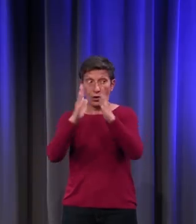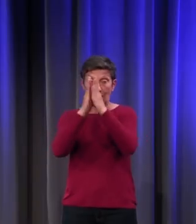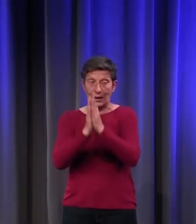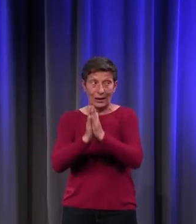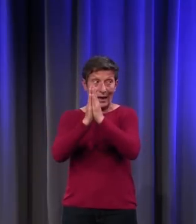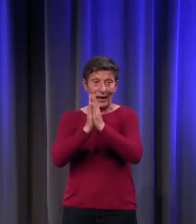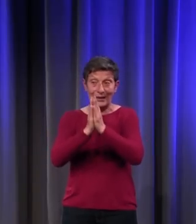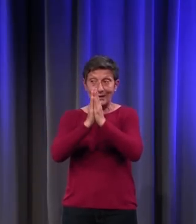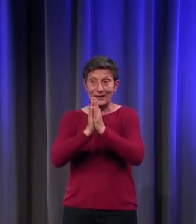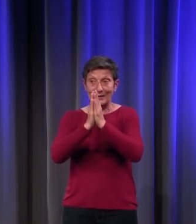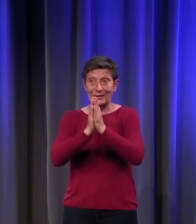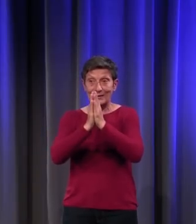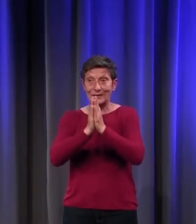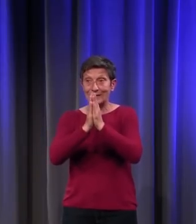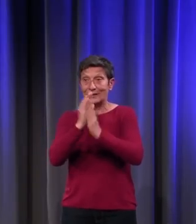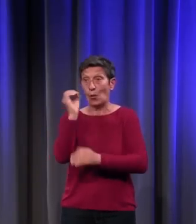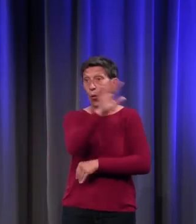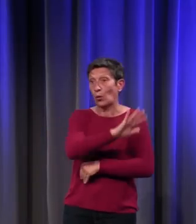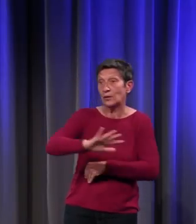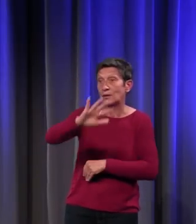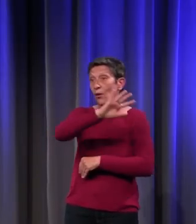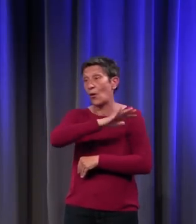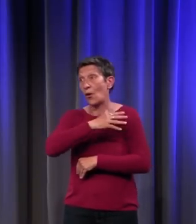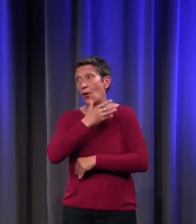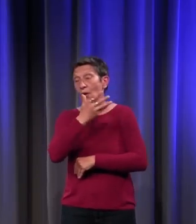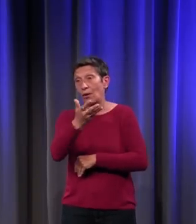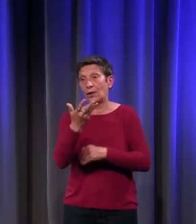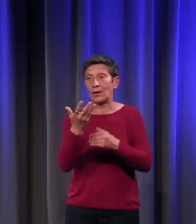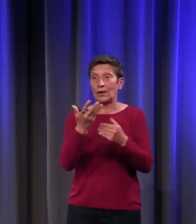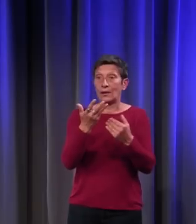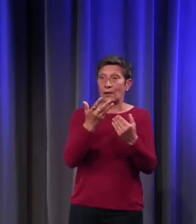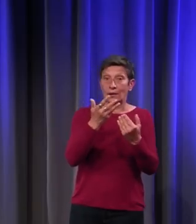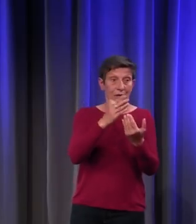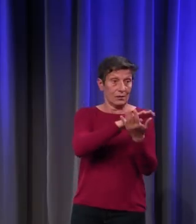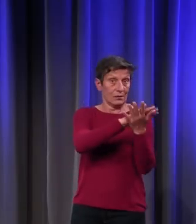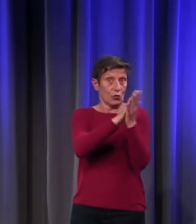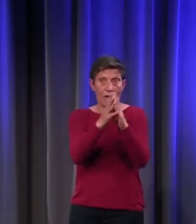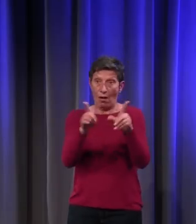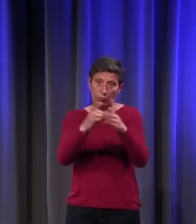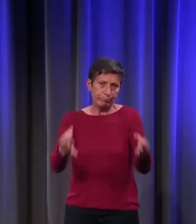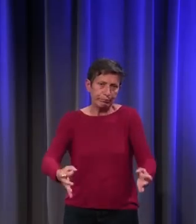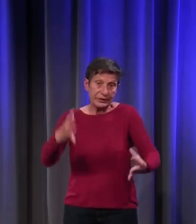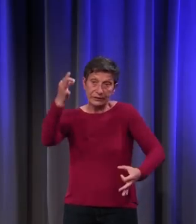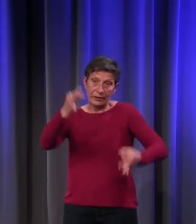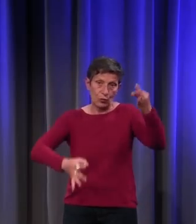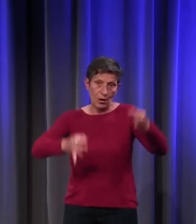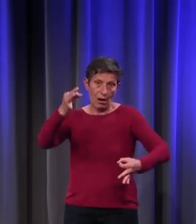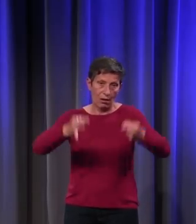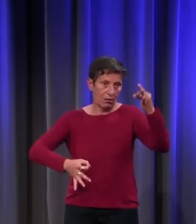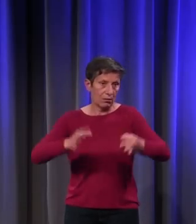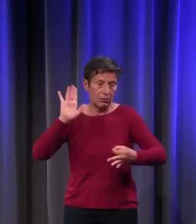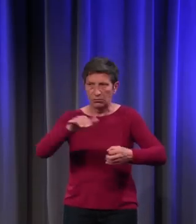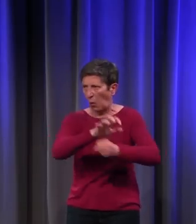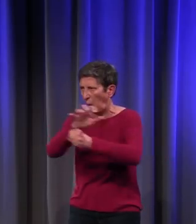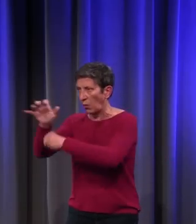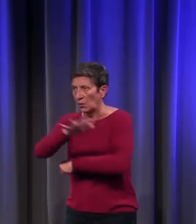en Occident devient une espèce d'immense tribunal et déclare la guerre à tout et à tout le monde,